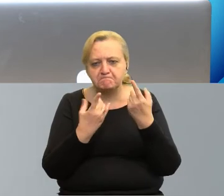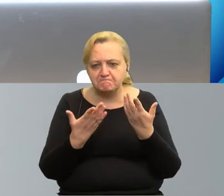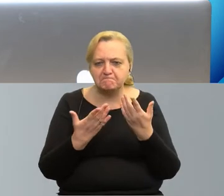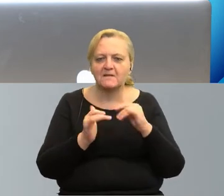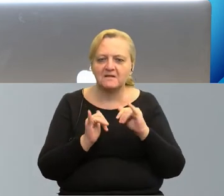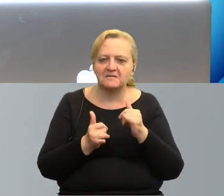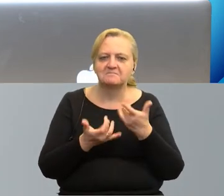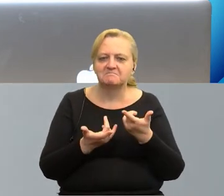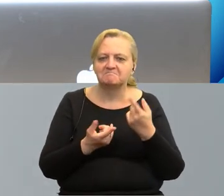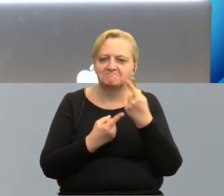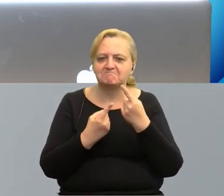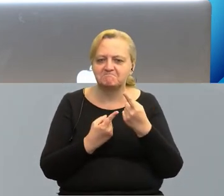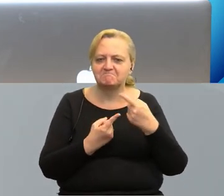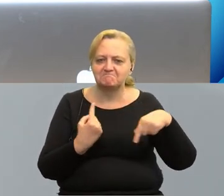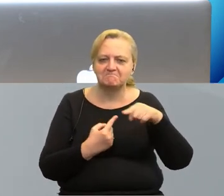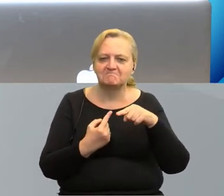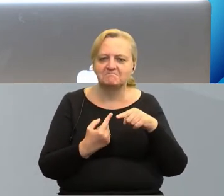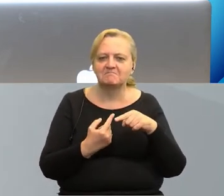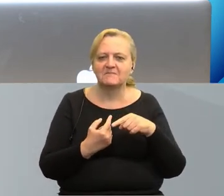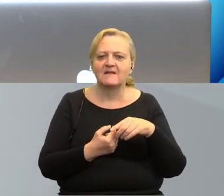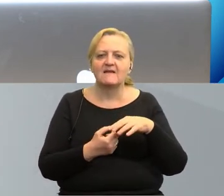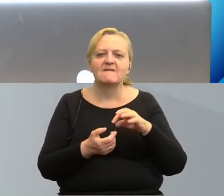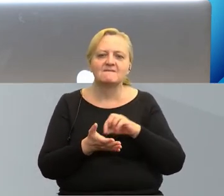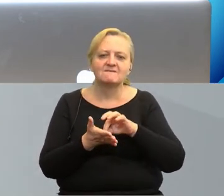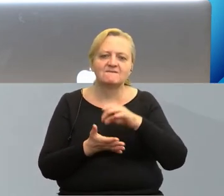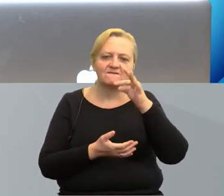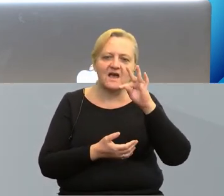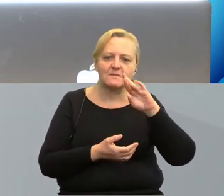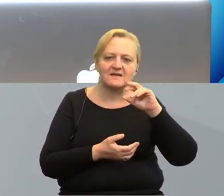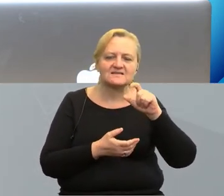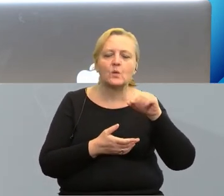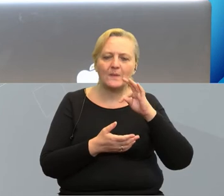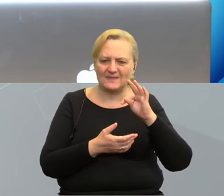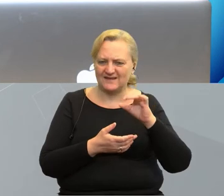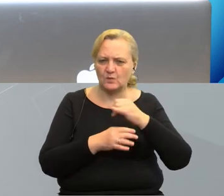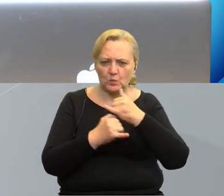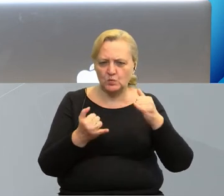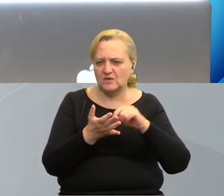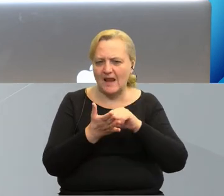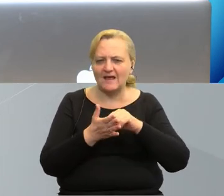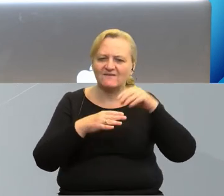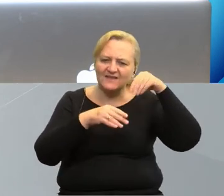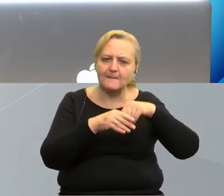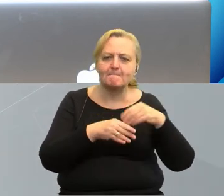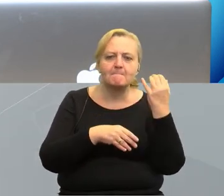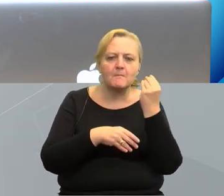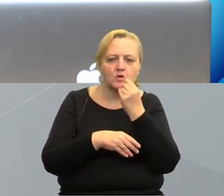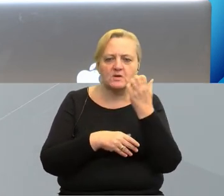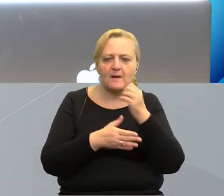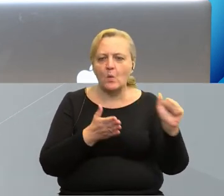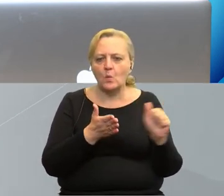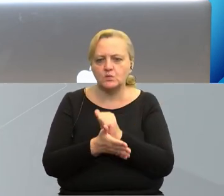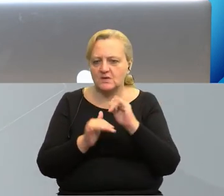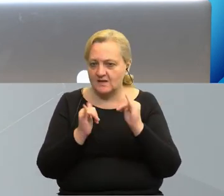usunąć farmaceutyki z Bałtyku. To jest akurat przykład projektu z programu